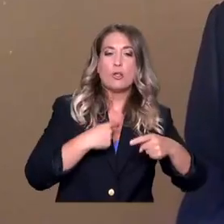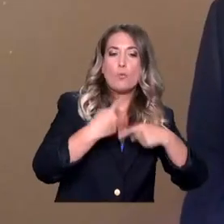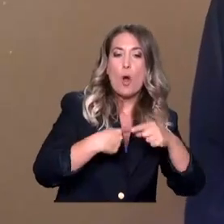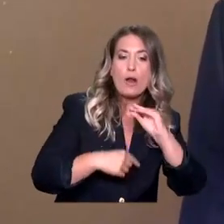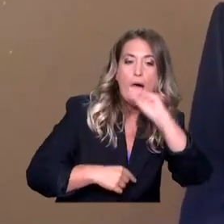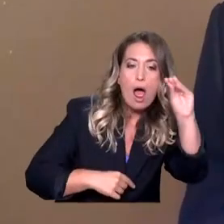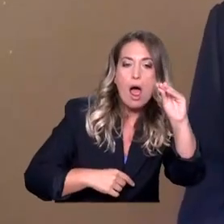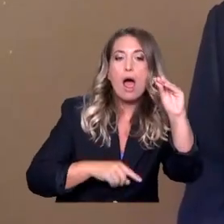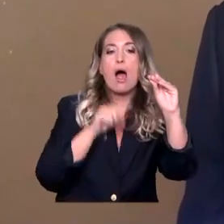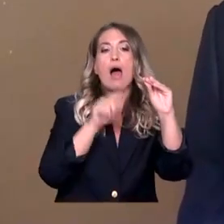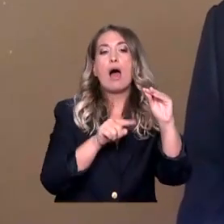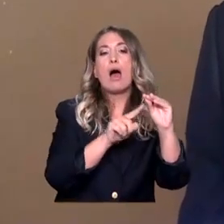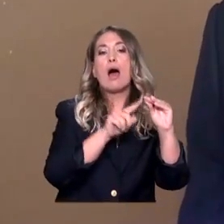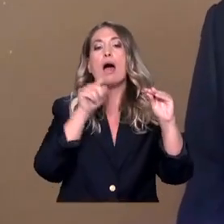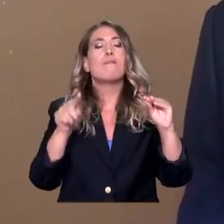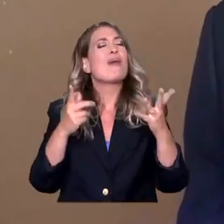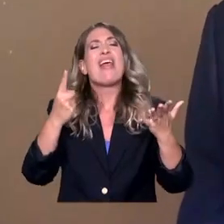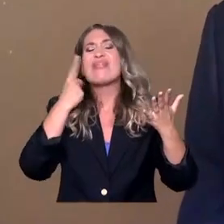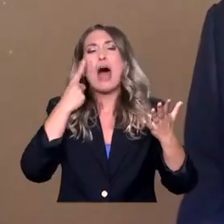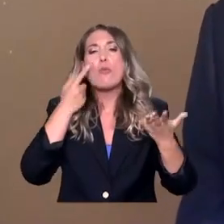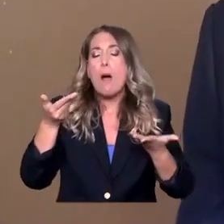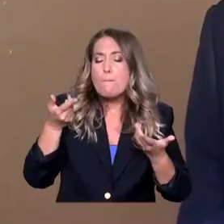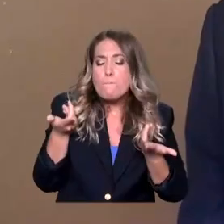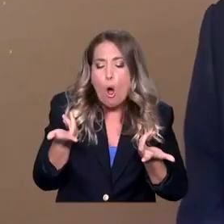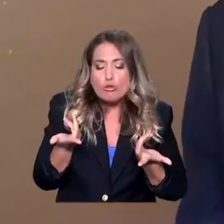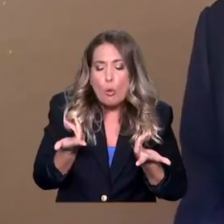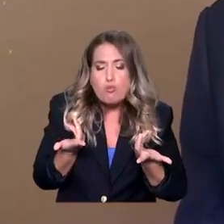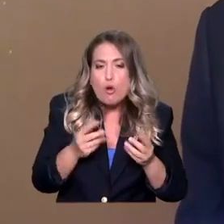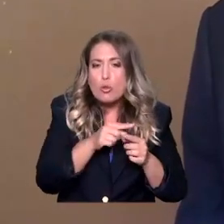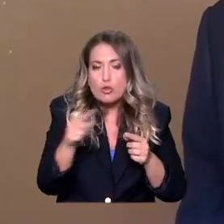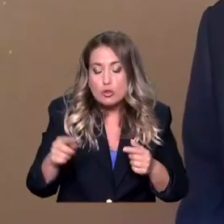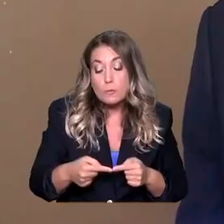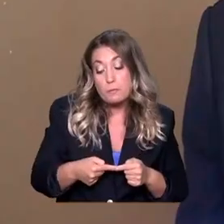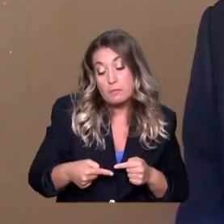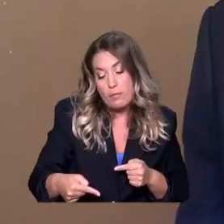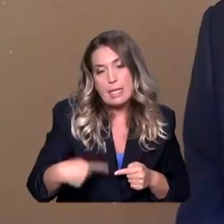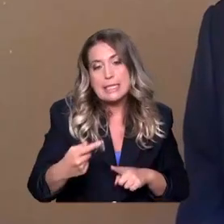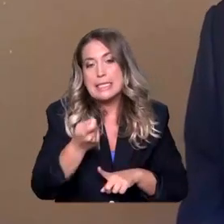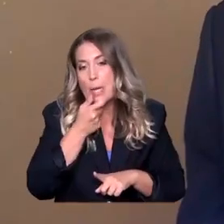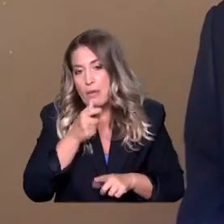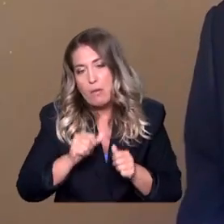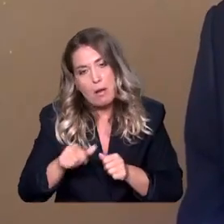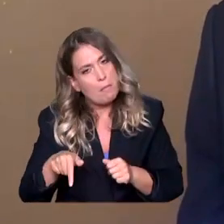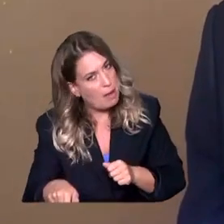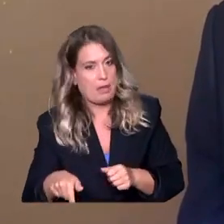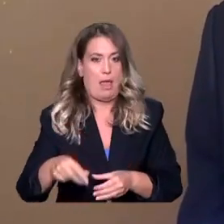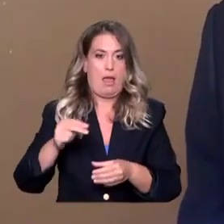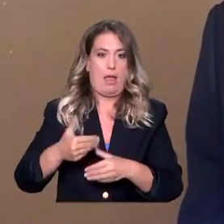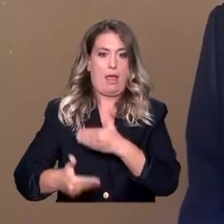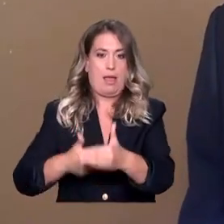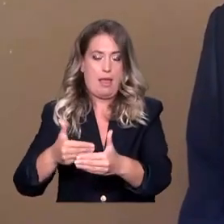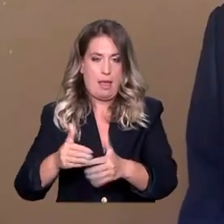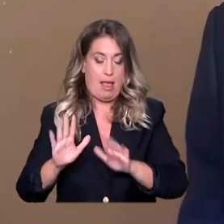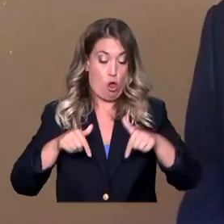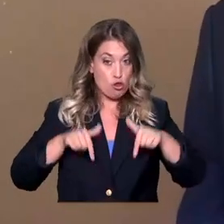άδειες για να μπορέσουμε τέσεις ιατρικά συνέργειας. Θα τα δούμε όλα αυτά. Μέσα στο μήνα Σεπτέμβριο θα τα ψηφίσω και αυτά και τα θεσμικά κίνητα. Σήμερα δώσαμε τα